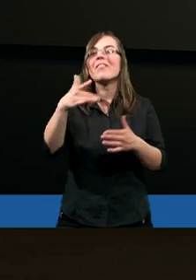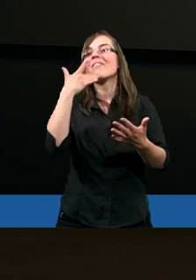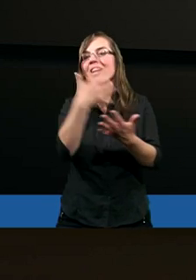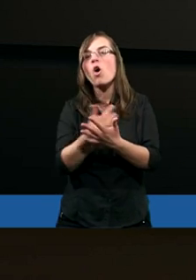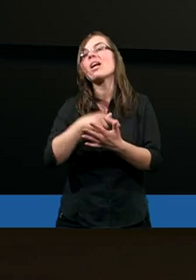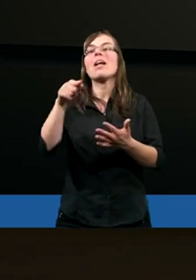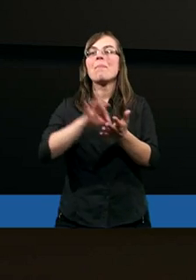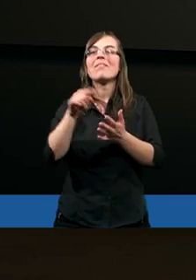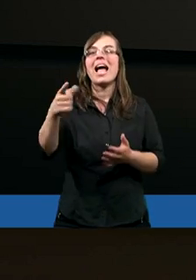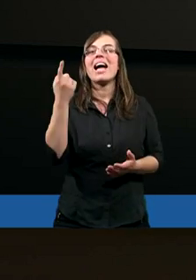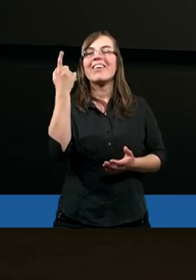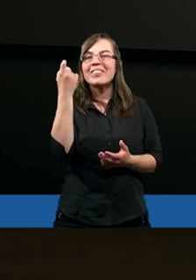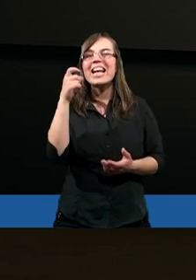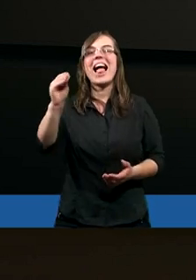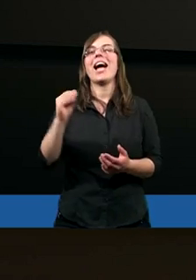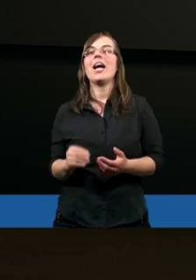chwilę.